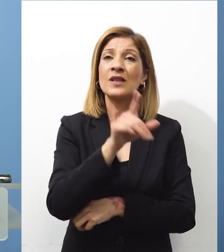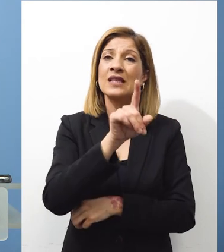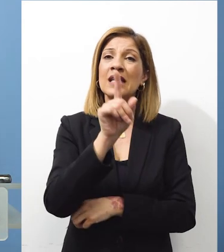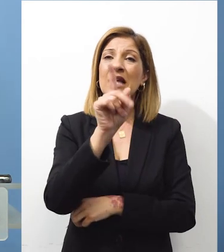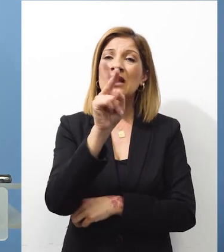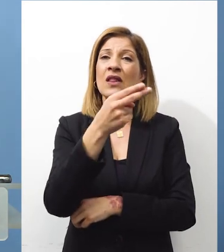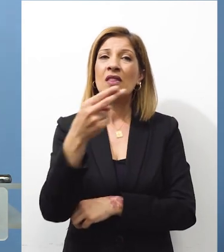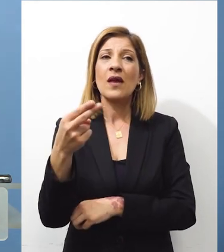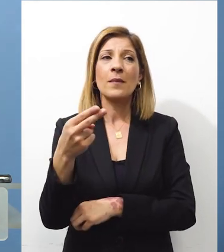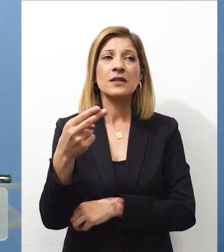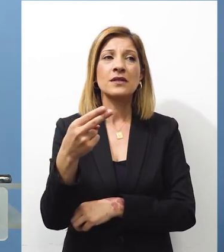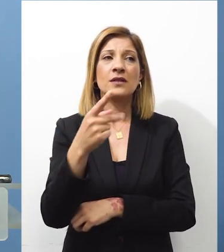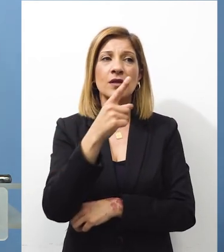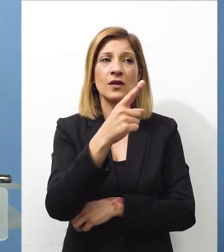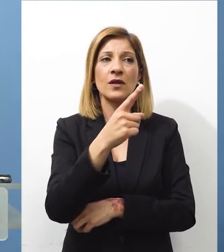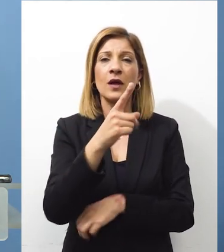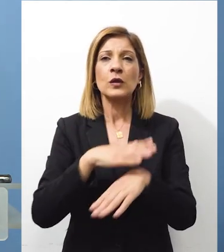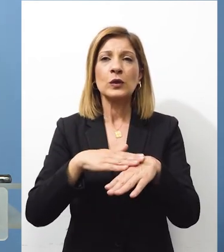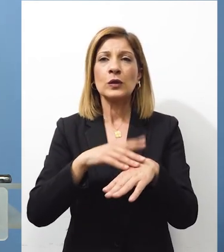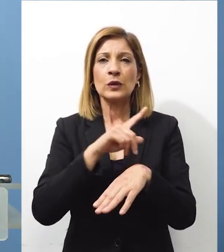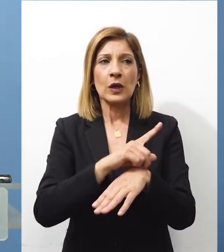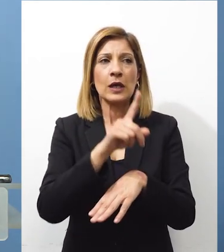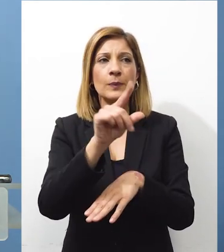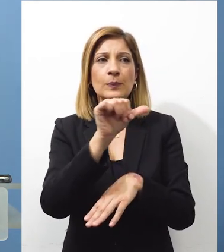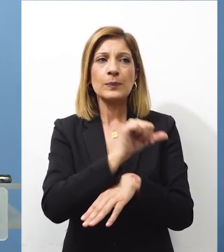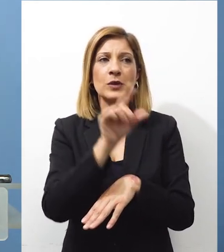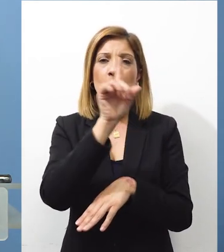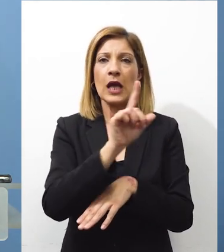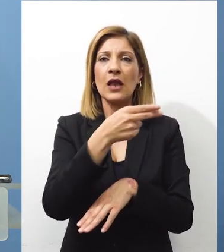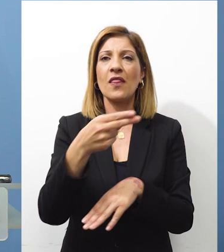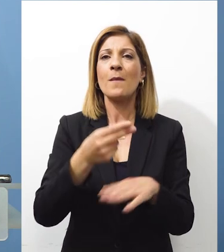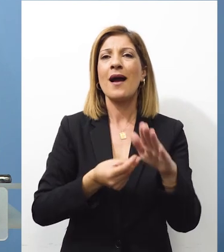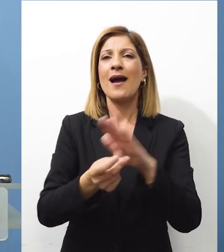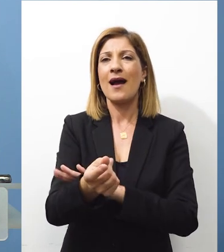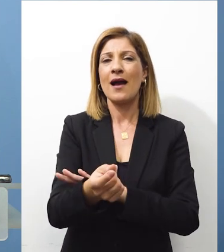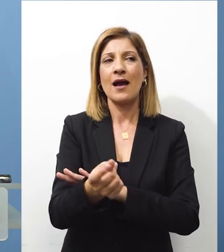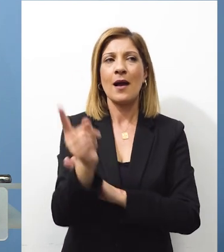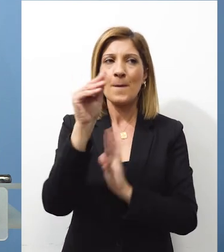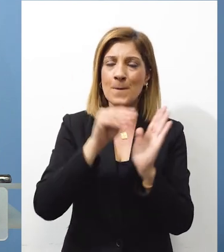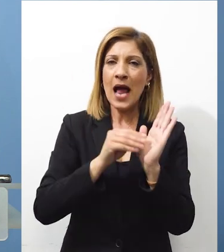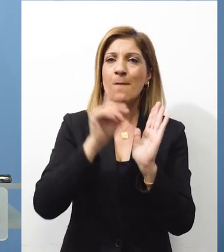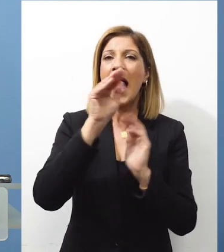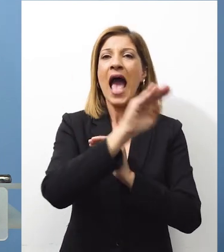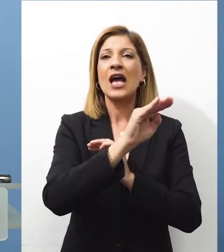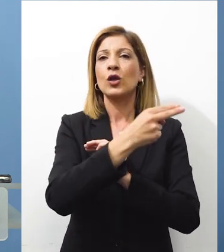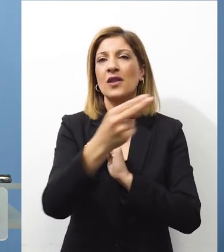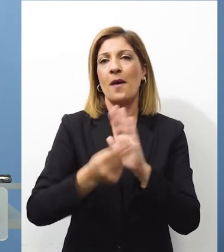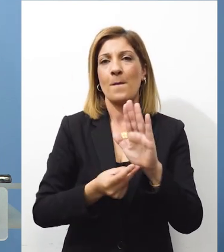θέματα Θα ήθελα να επιστρέψω στο μεταναστευτικό για ακόμα μια ερώτηση